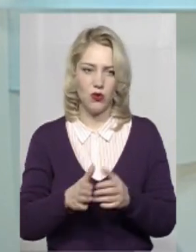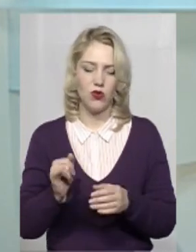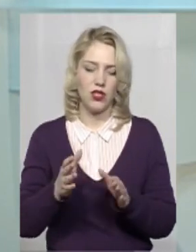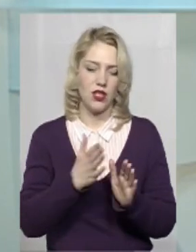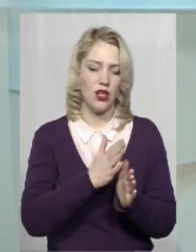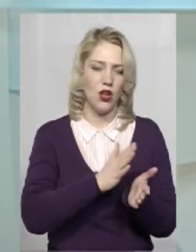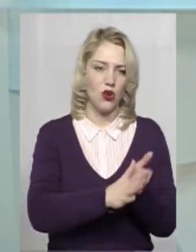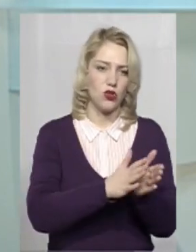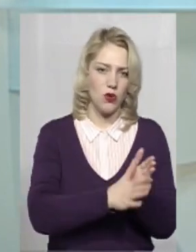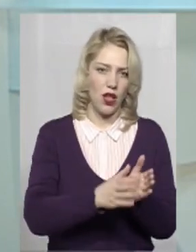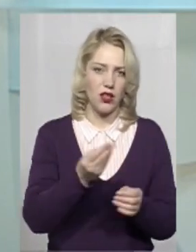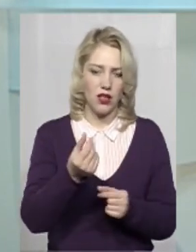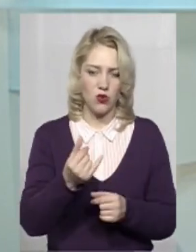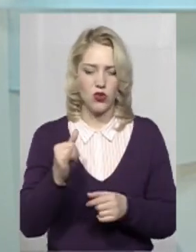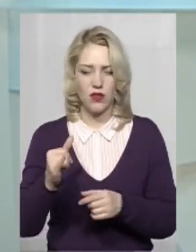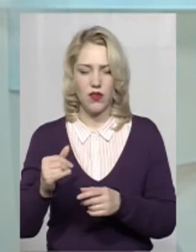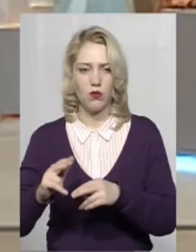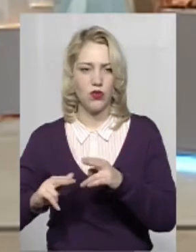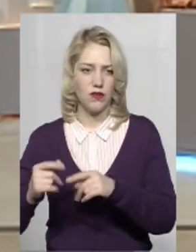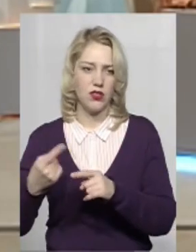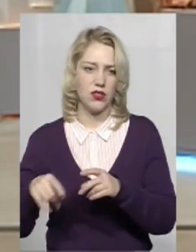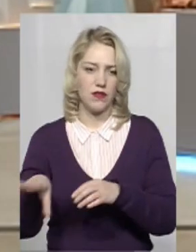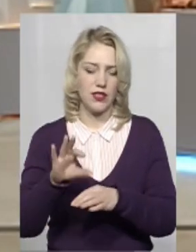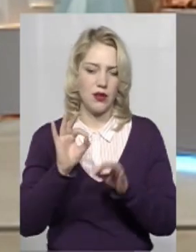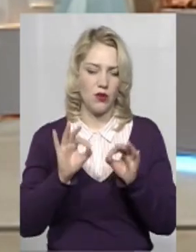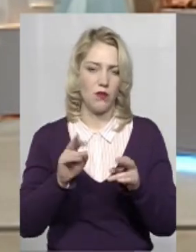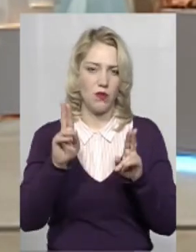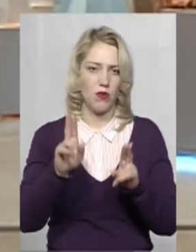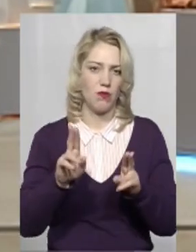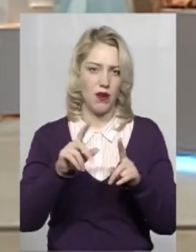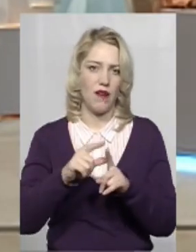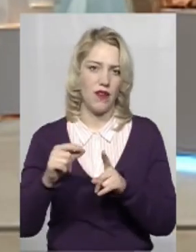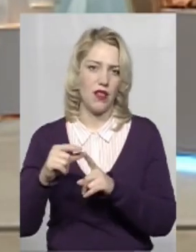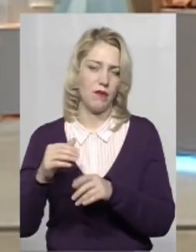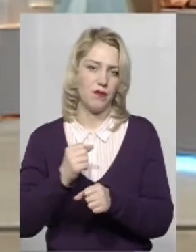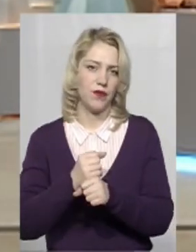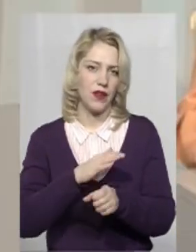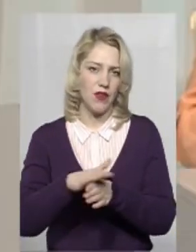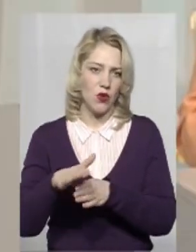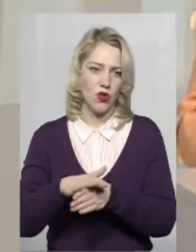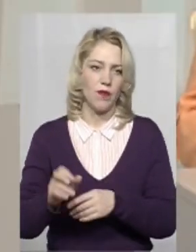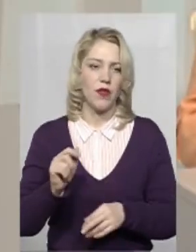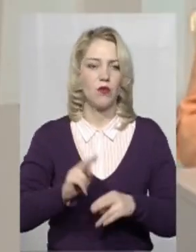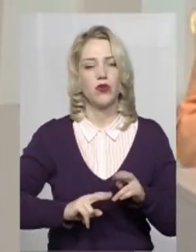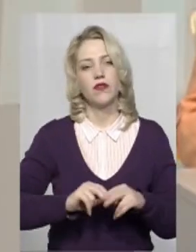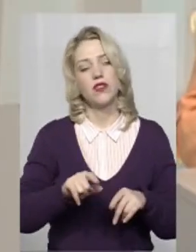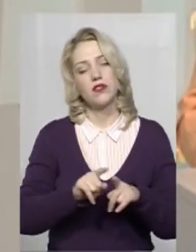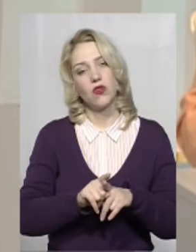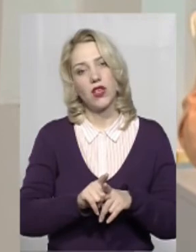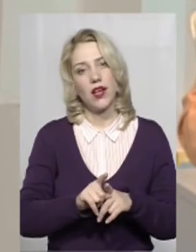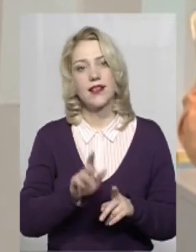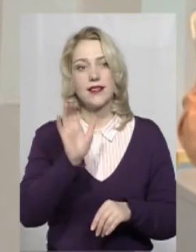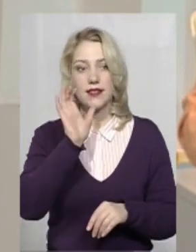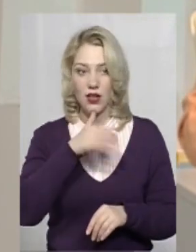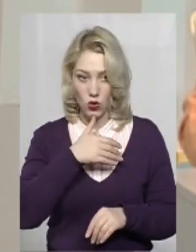коштів, і будівельника. Це абсолютно нормально. Ми все робимо по правилам, по нормам. Будівництво таке досить